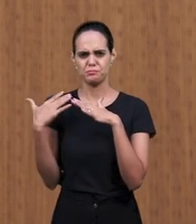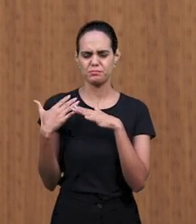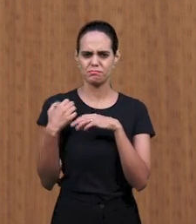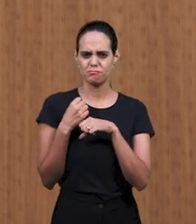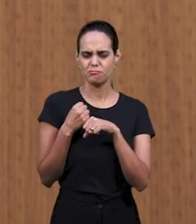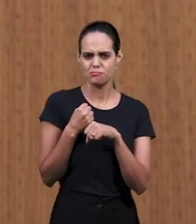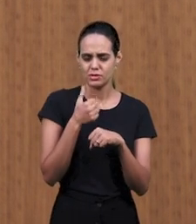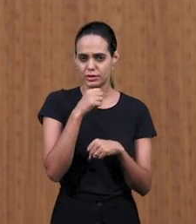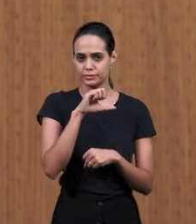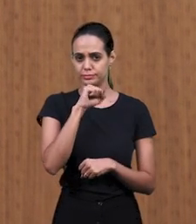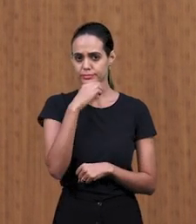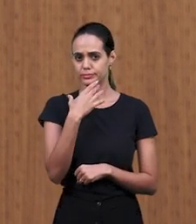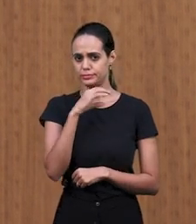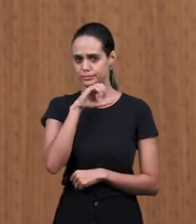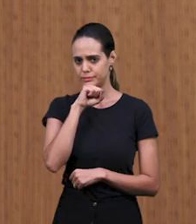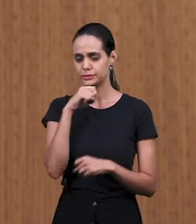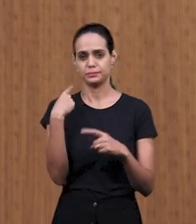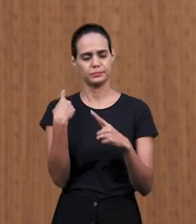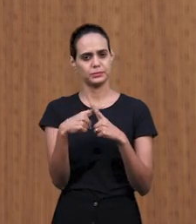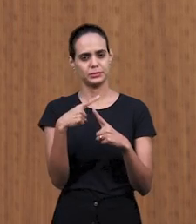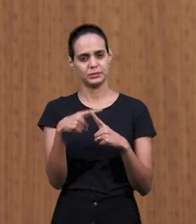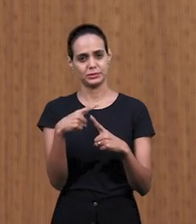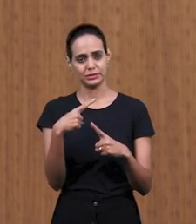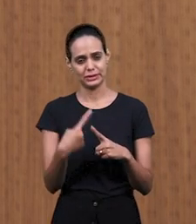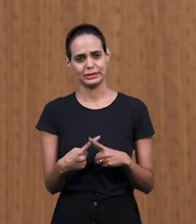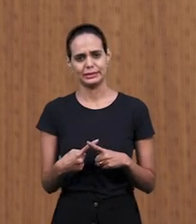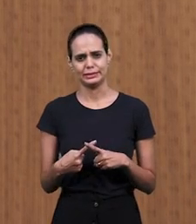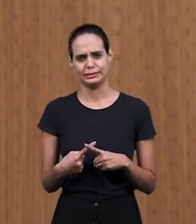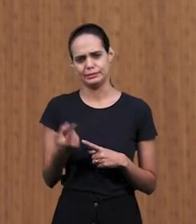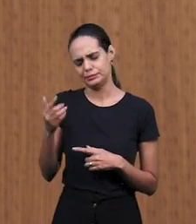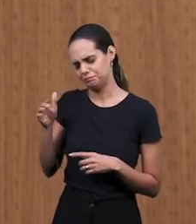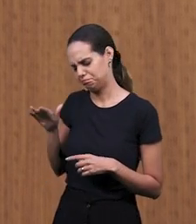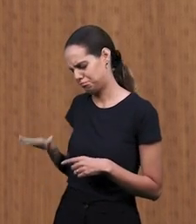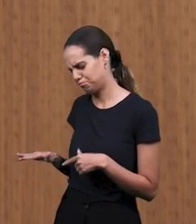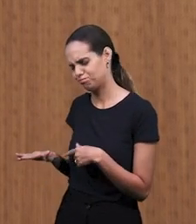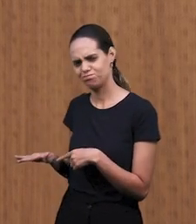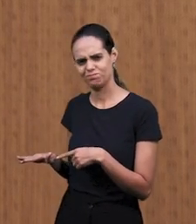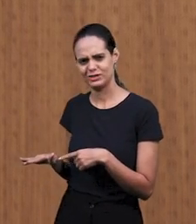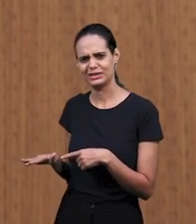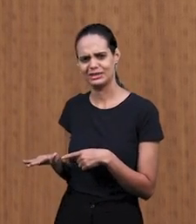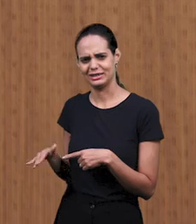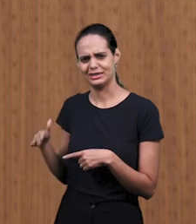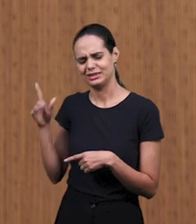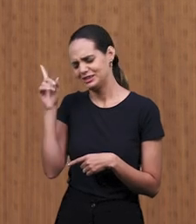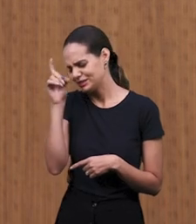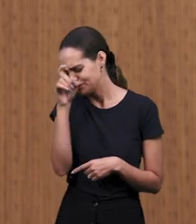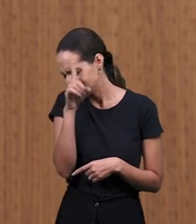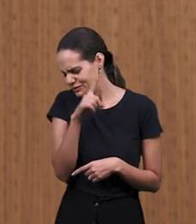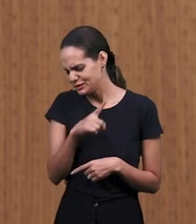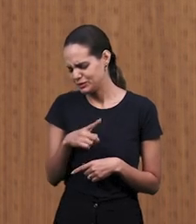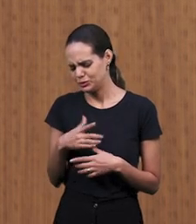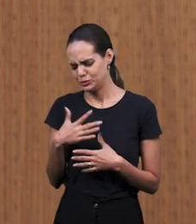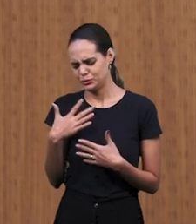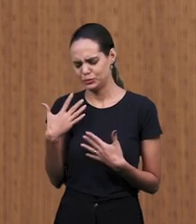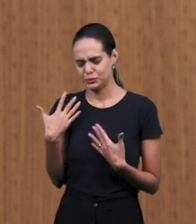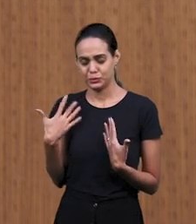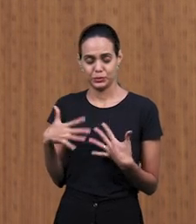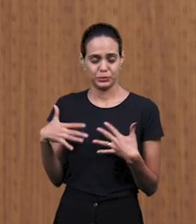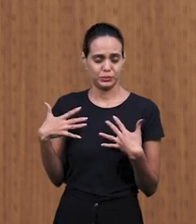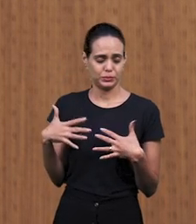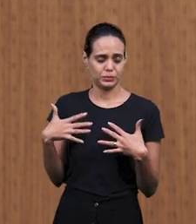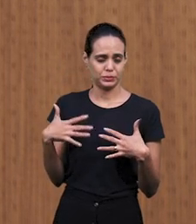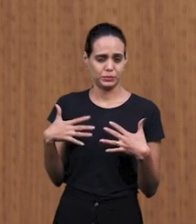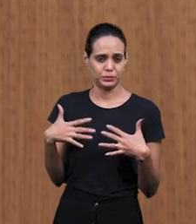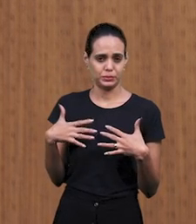обиду на своих родителей, потому что они очень жестко воспитывали ее. И